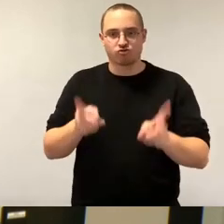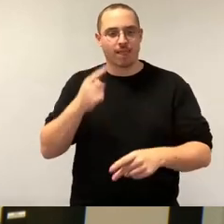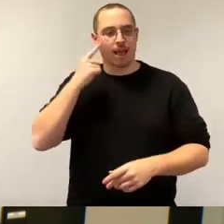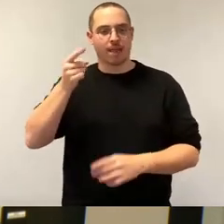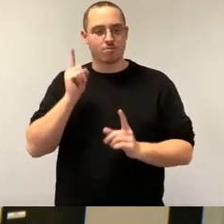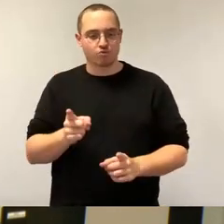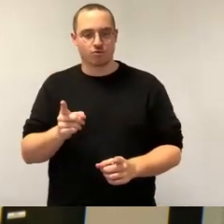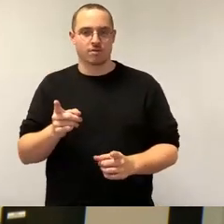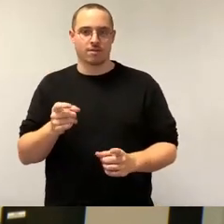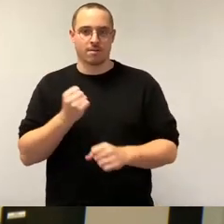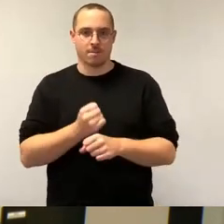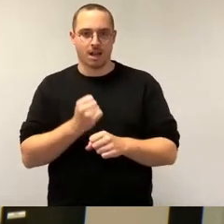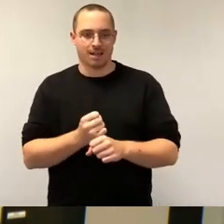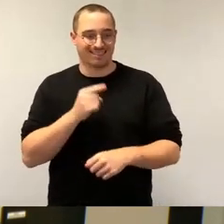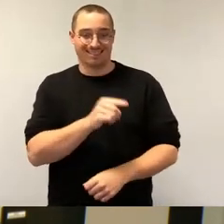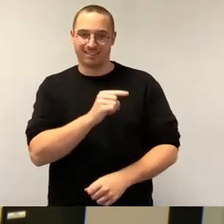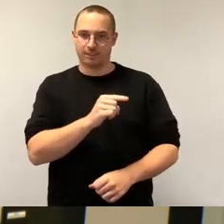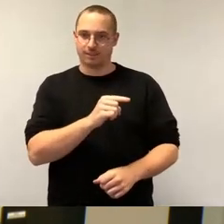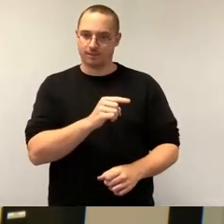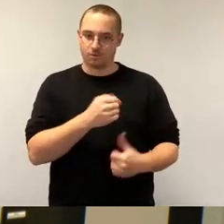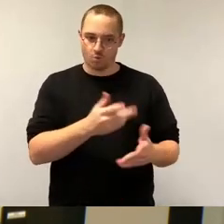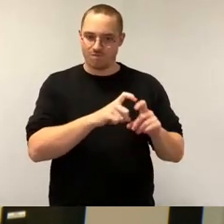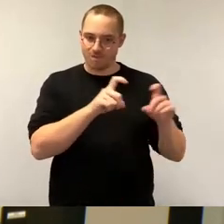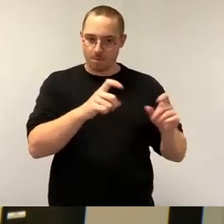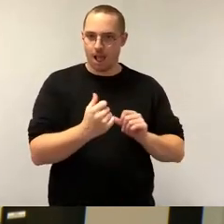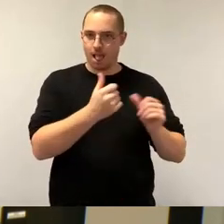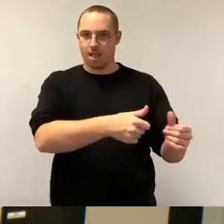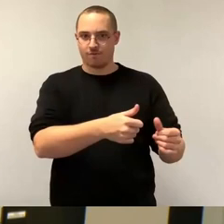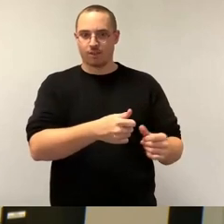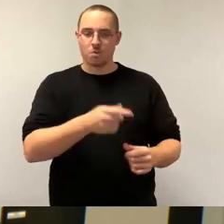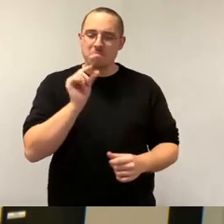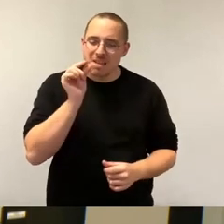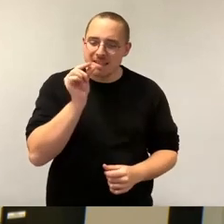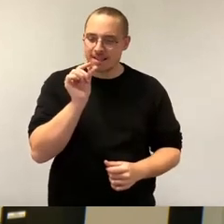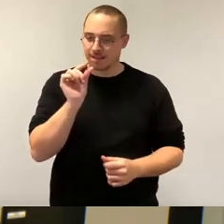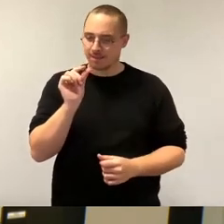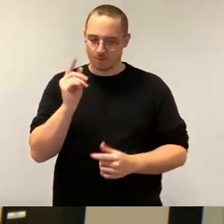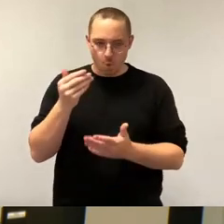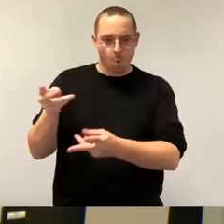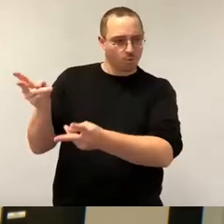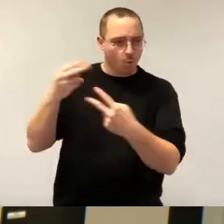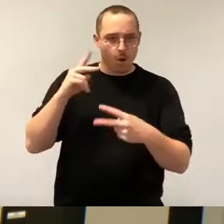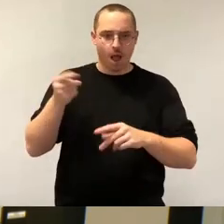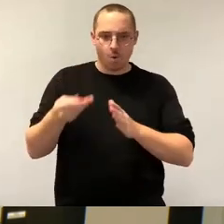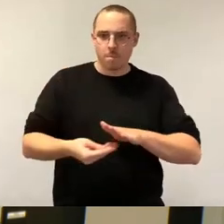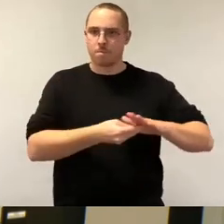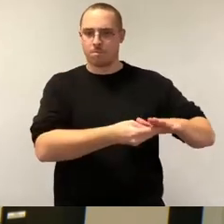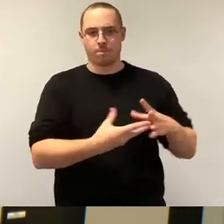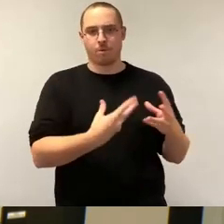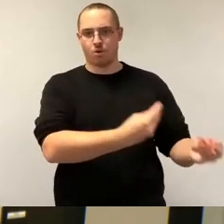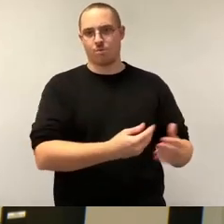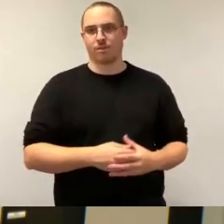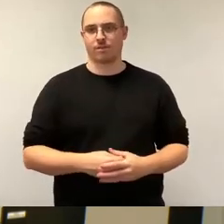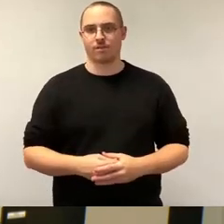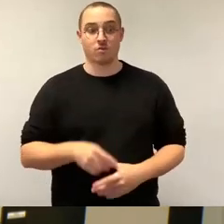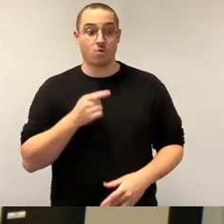diesen Leuten zu helfen, dass sie auch ein wenigstens ein paar Krümel abkriegen. Das sind nämlich der Rückgrat der Gesellschaft. Es sind nicht die großen Unternehmen,